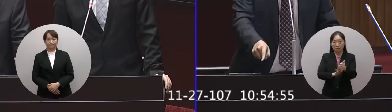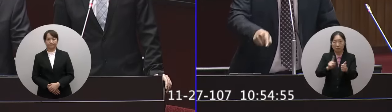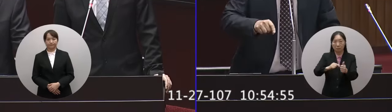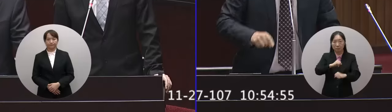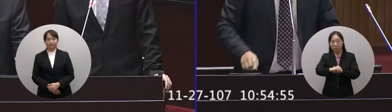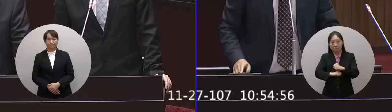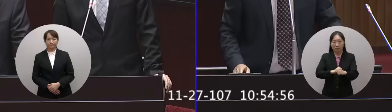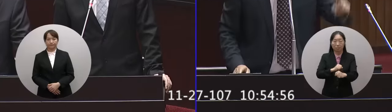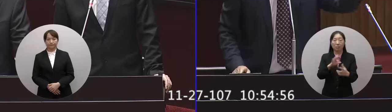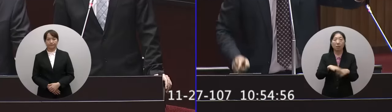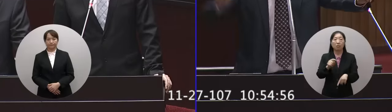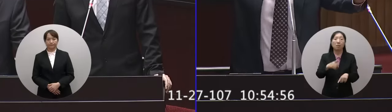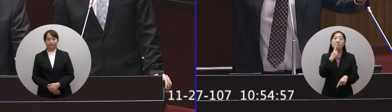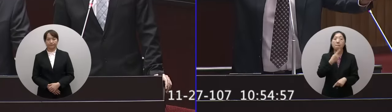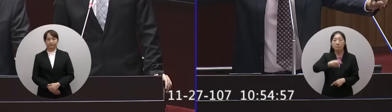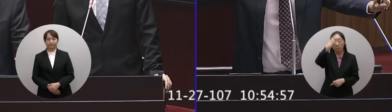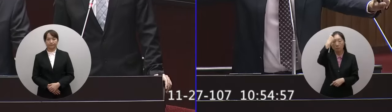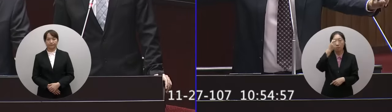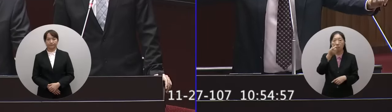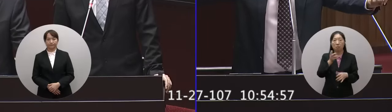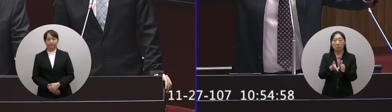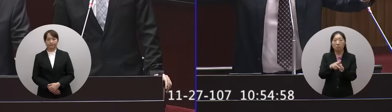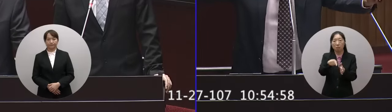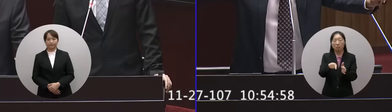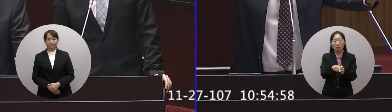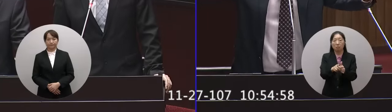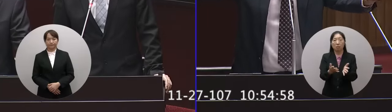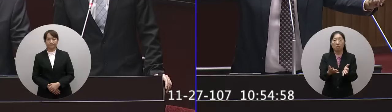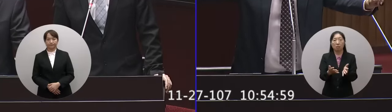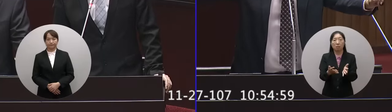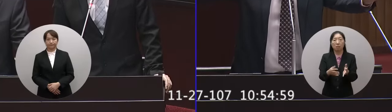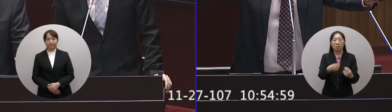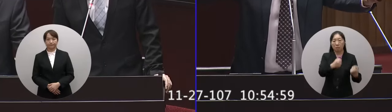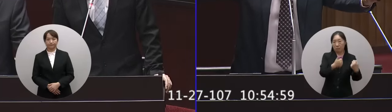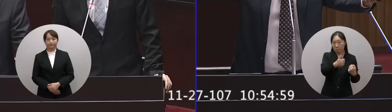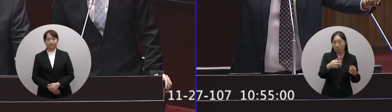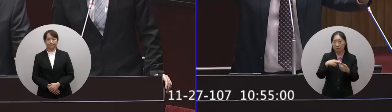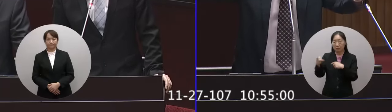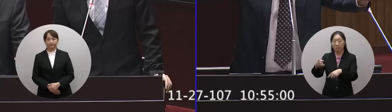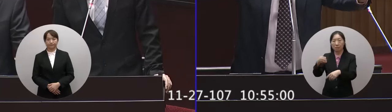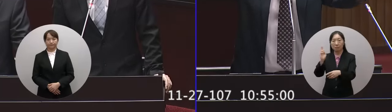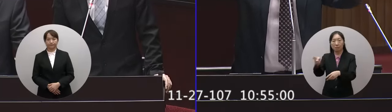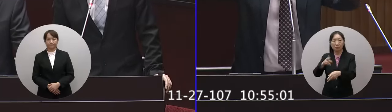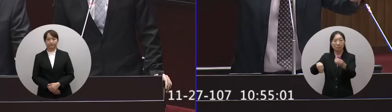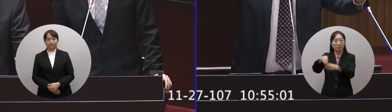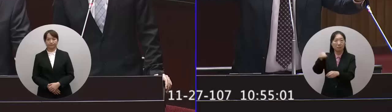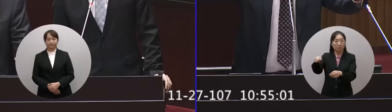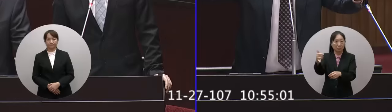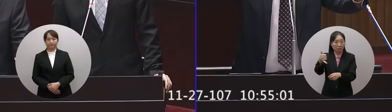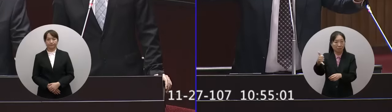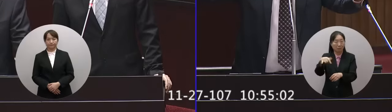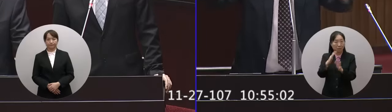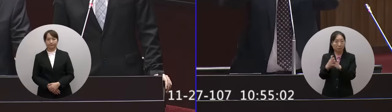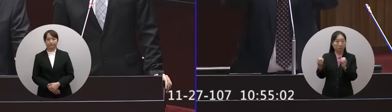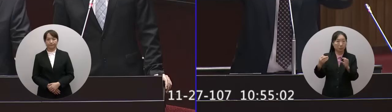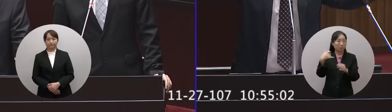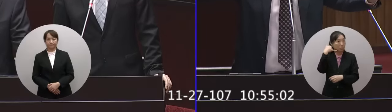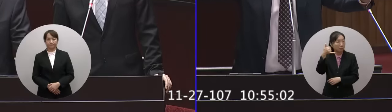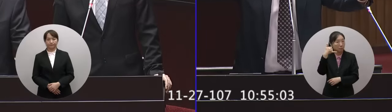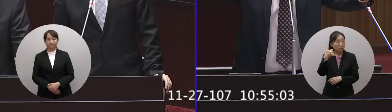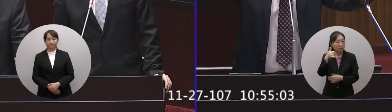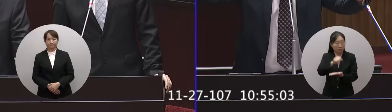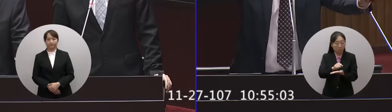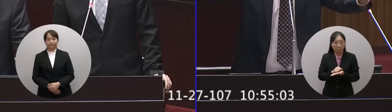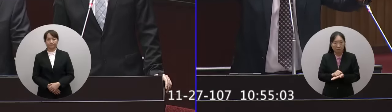從這次事故普悠碼從頭到尾整個司機跟調度員對話的記錄包括你們的裡面